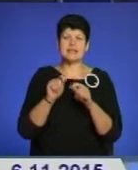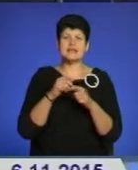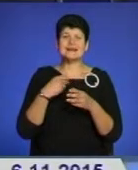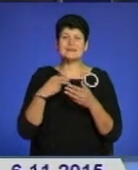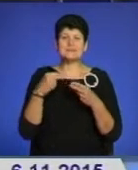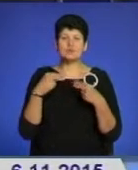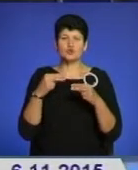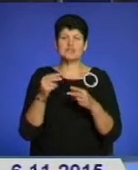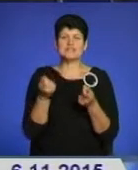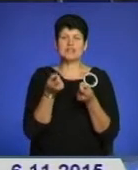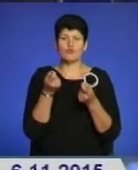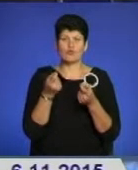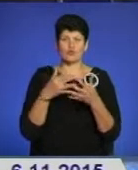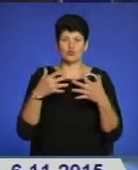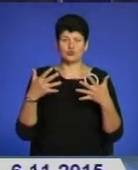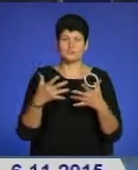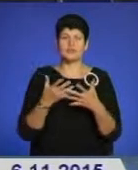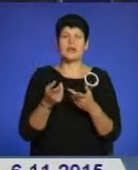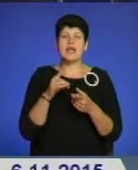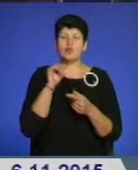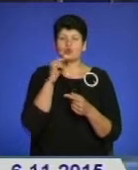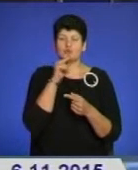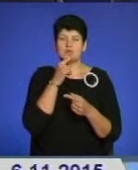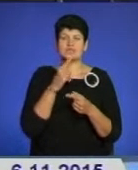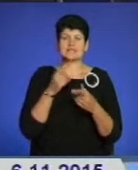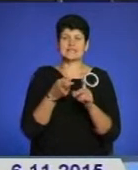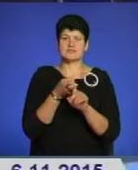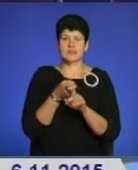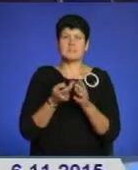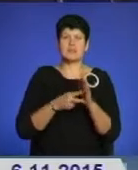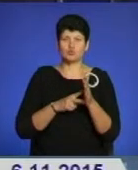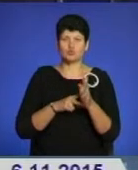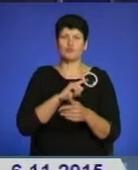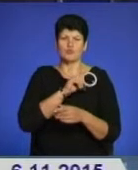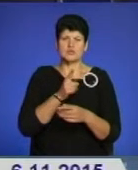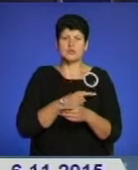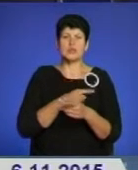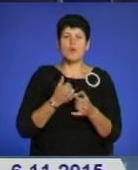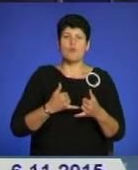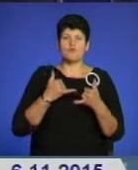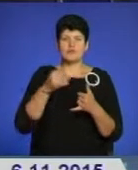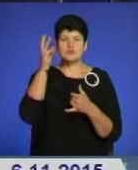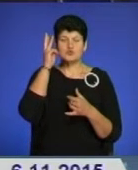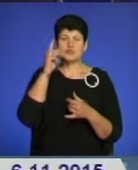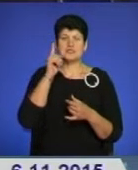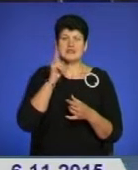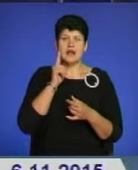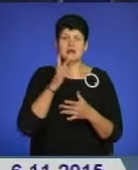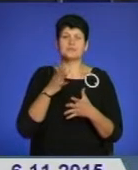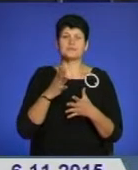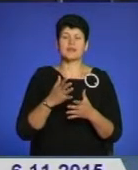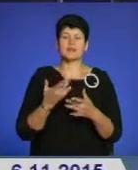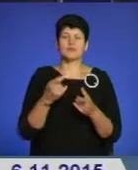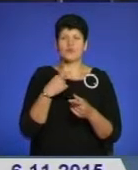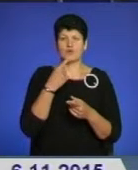відносини між регіоном та середзерноморською Україною планують посилити. Повноважний посол держави Ізраїль в Україні на зустрічі з керівництвом області